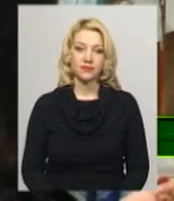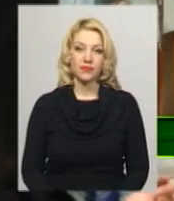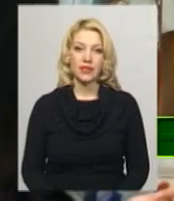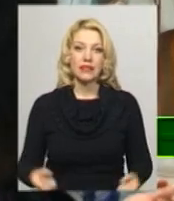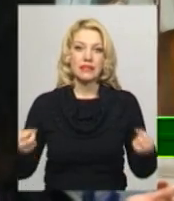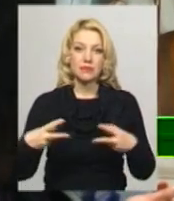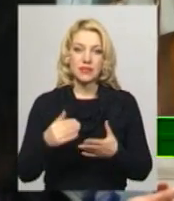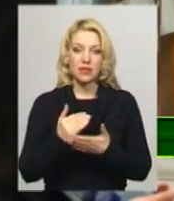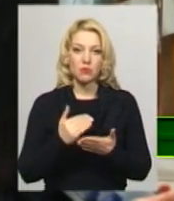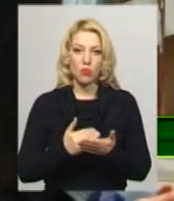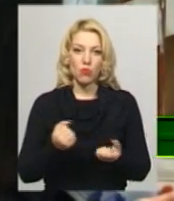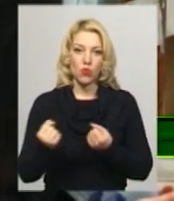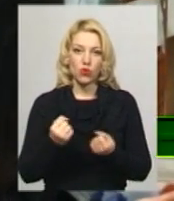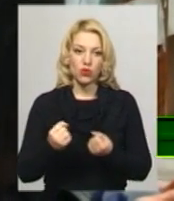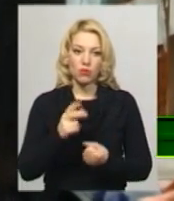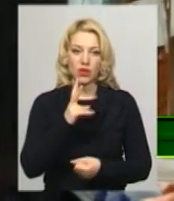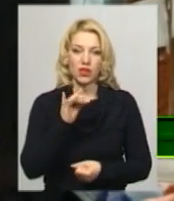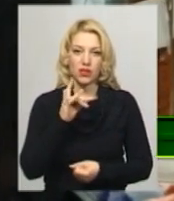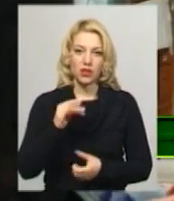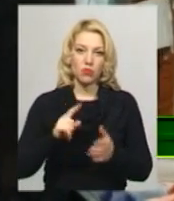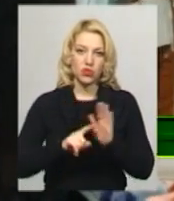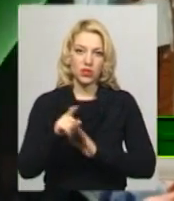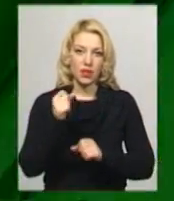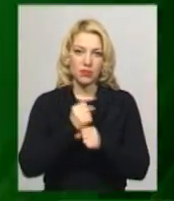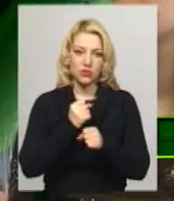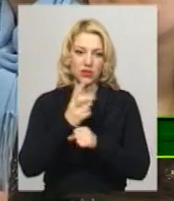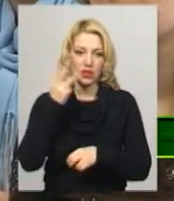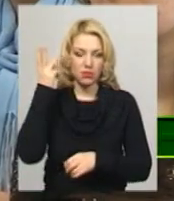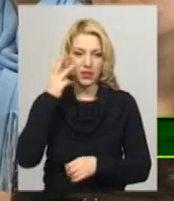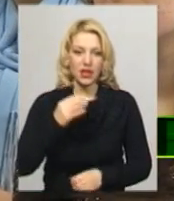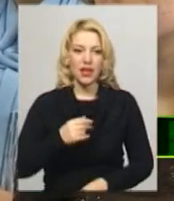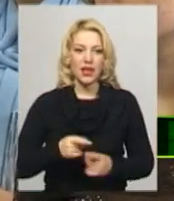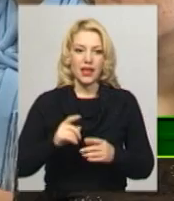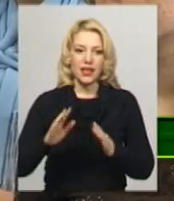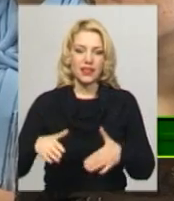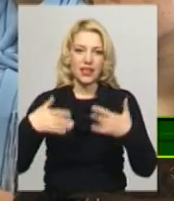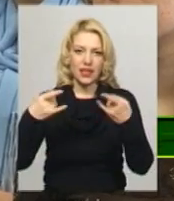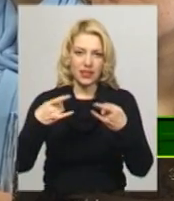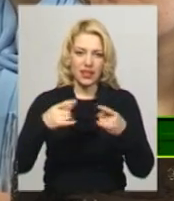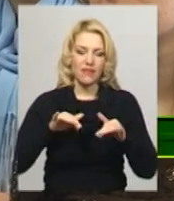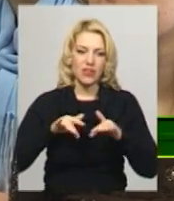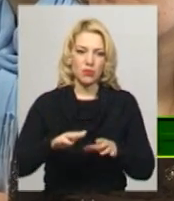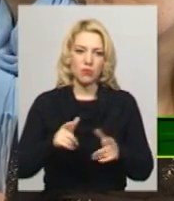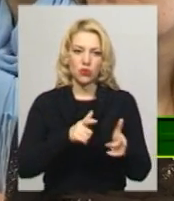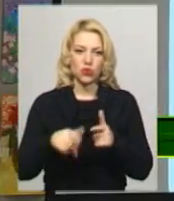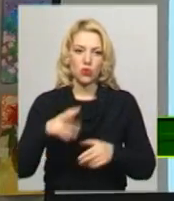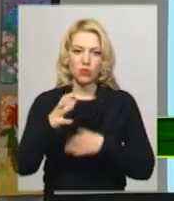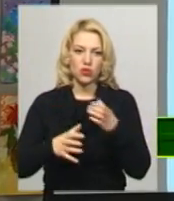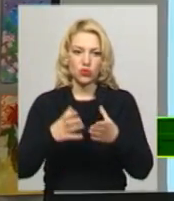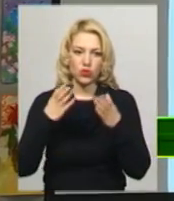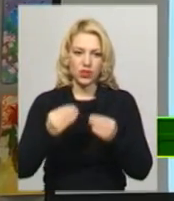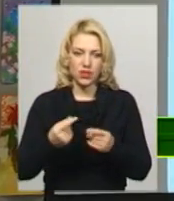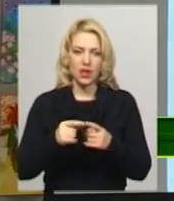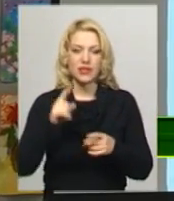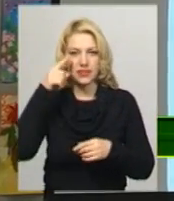Спеціальна програма боротьби з кором почала діяти на Хмельниччині. Інтерактивний флешмоб запили синім, де Міжнародного дня поширення знань про